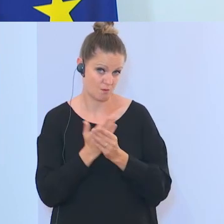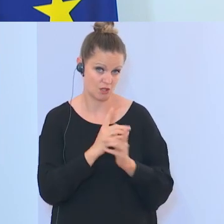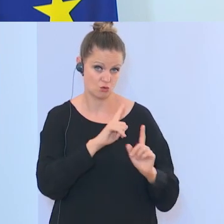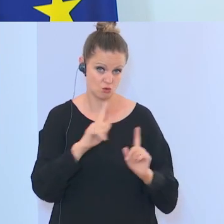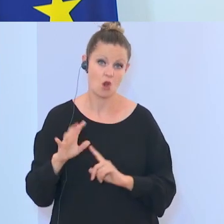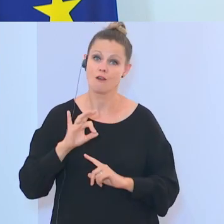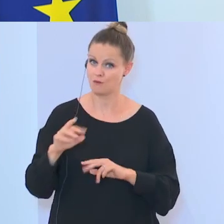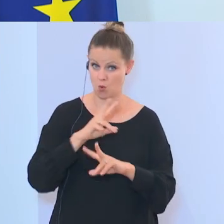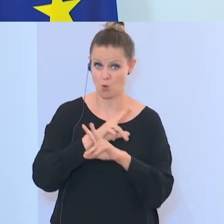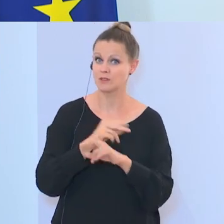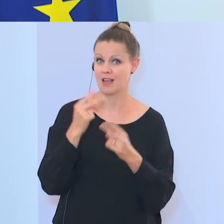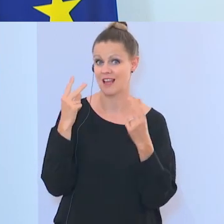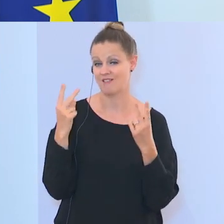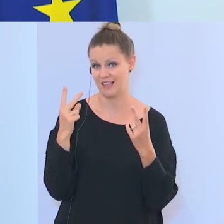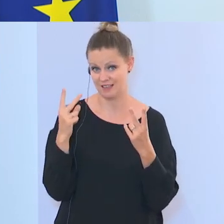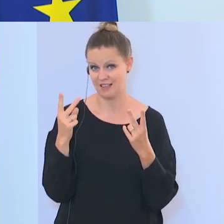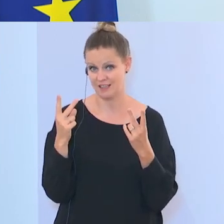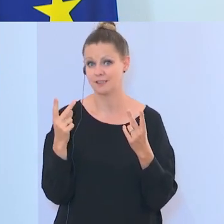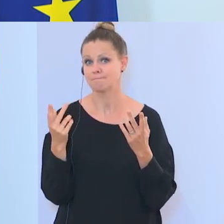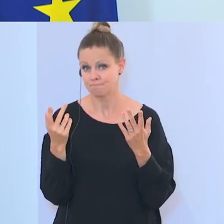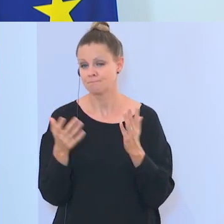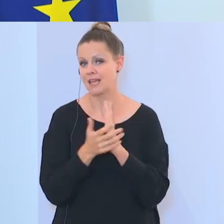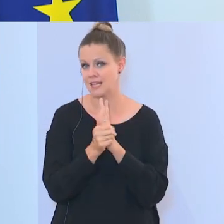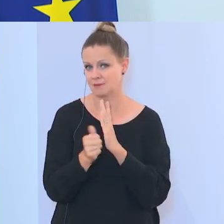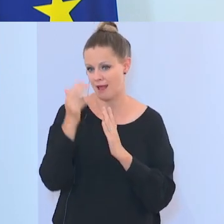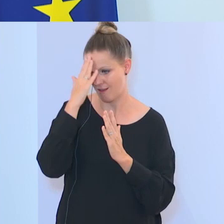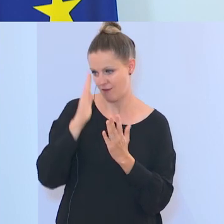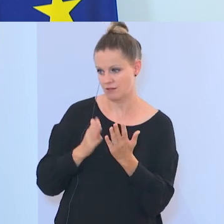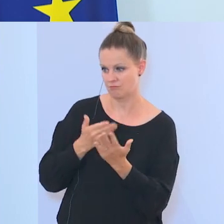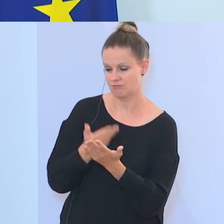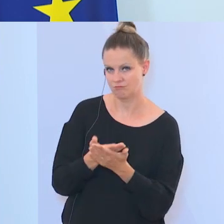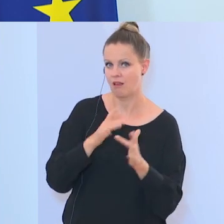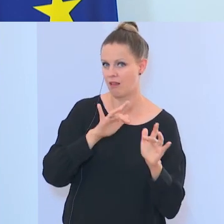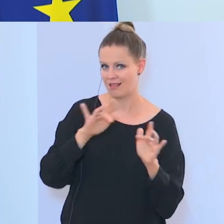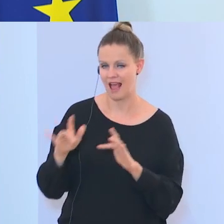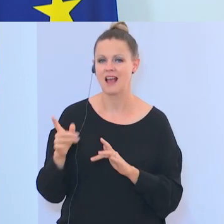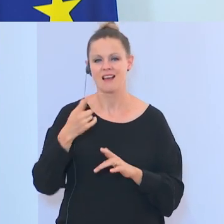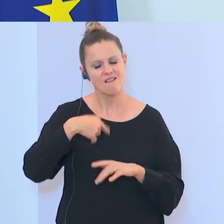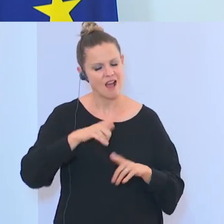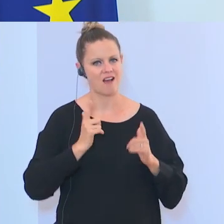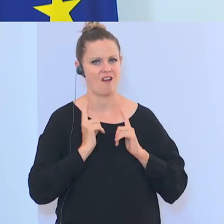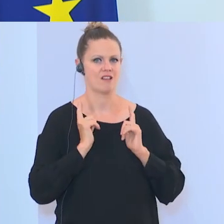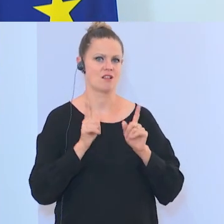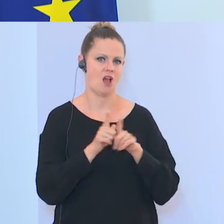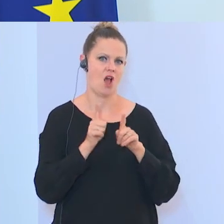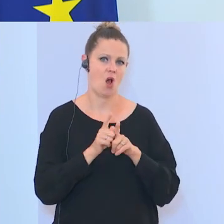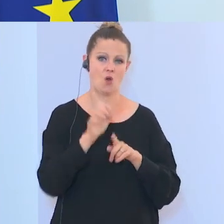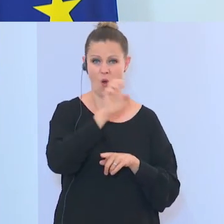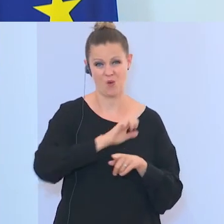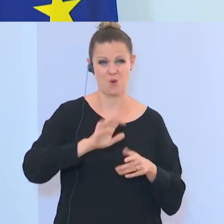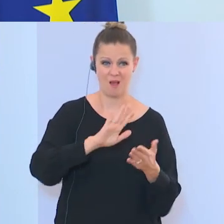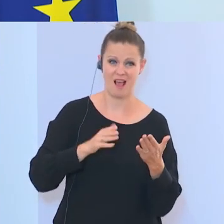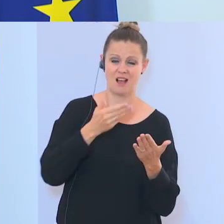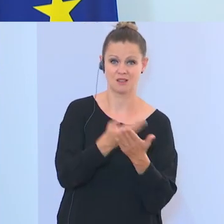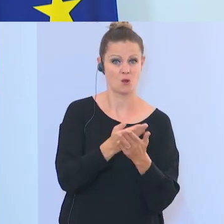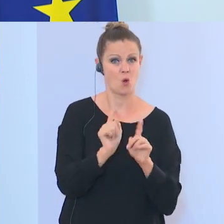Österreich, also ihre Expertise zur Verfügung stellt, sondern über Österreich in Europa, aber auch